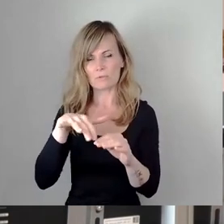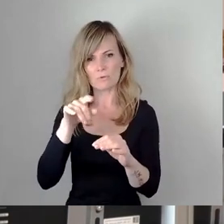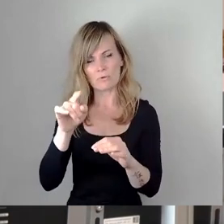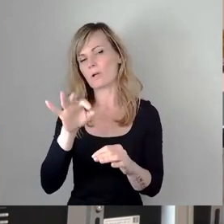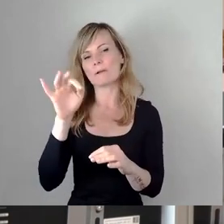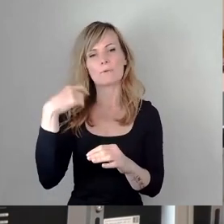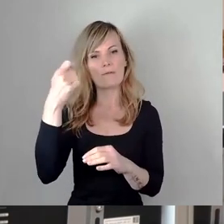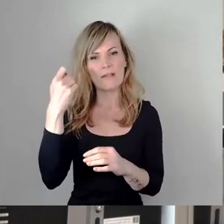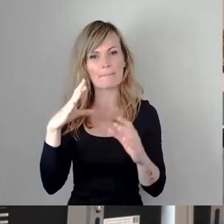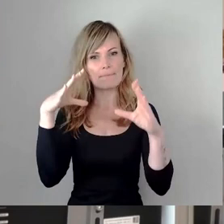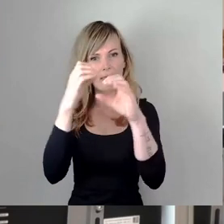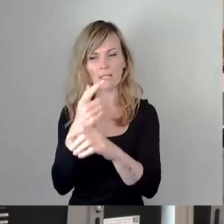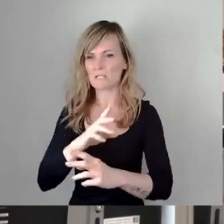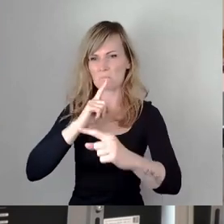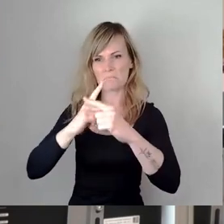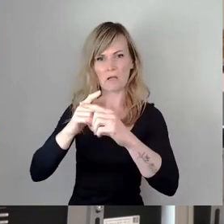Konzertveranstaltungen zu untersagen.